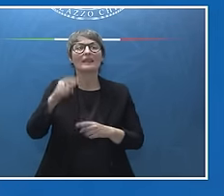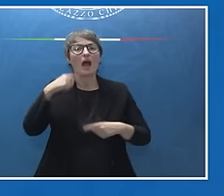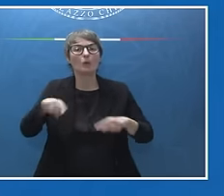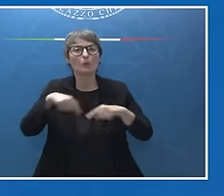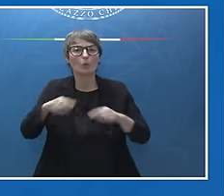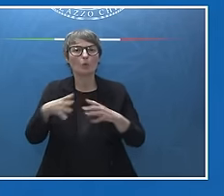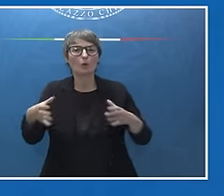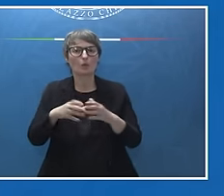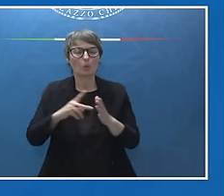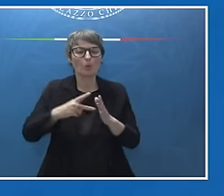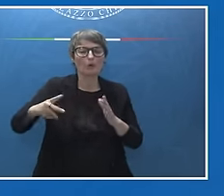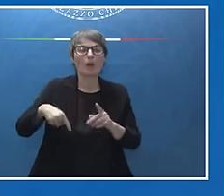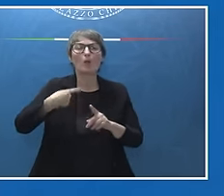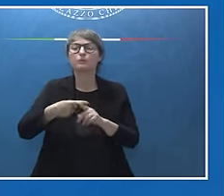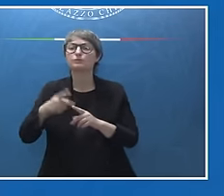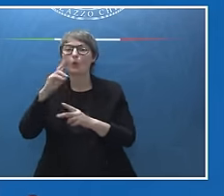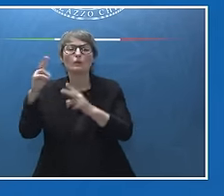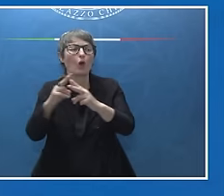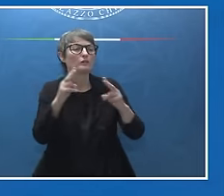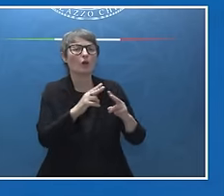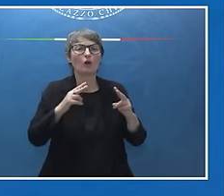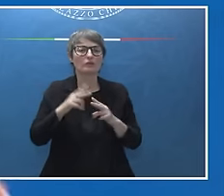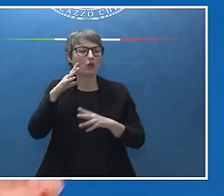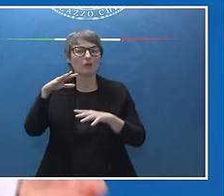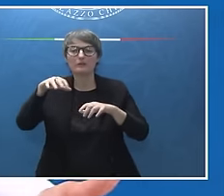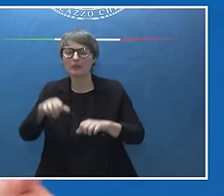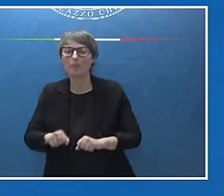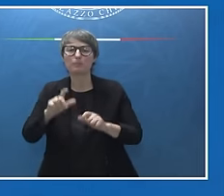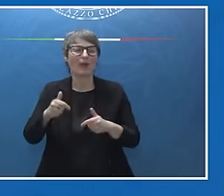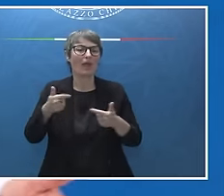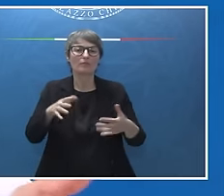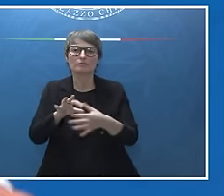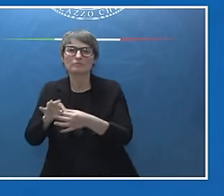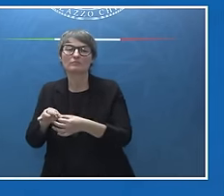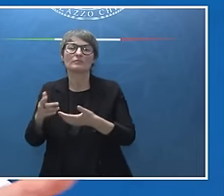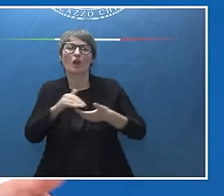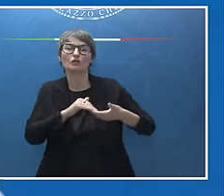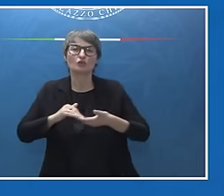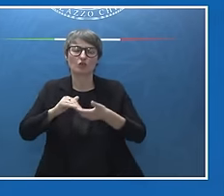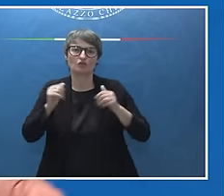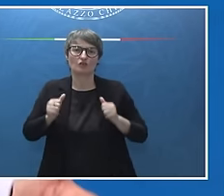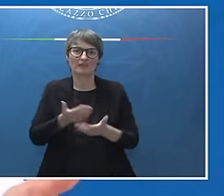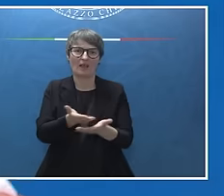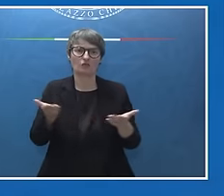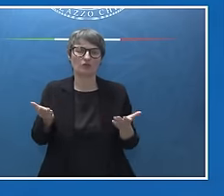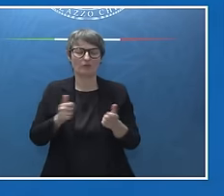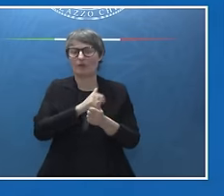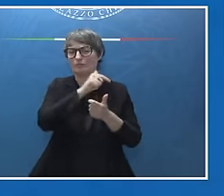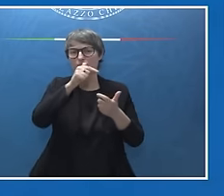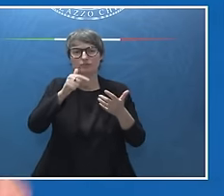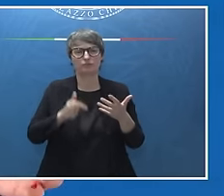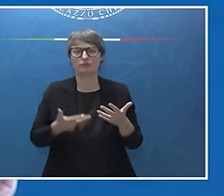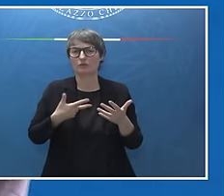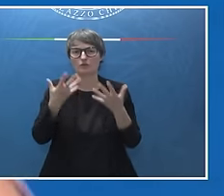oltre agli incontri dei gruppi di impegno nella società civile. Cito il Civil 7, Women 7, Youth 7, Labor